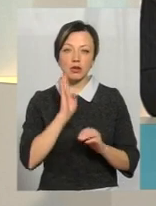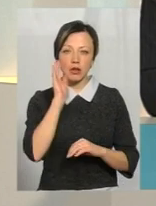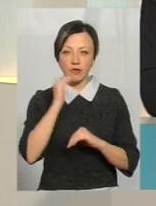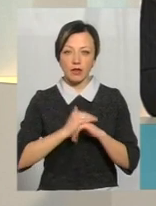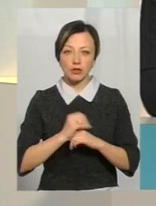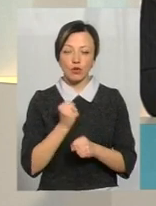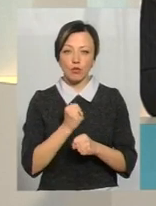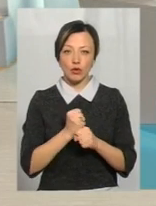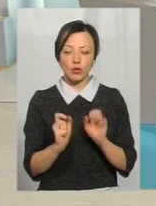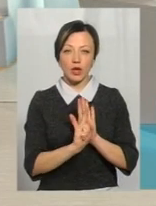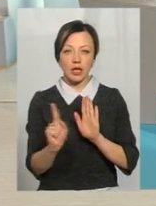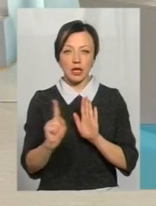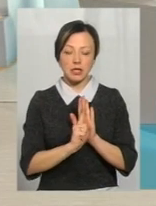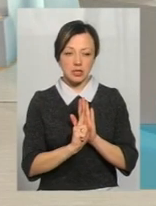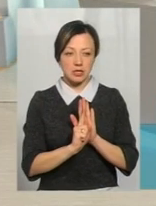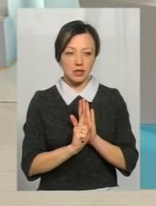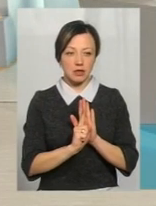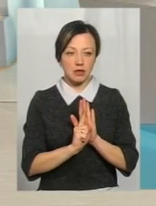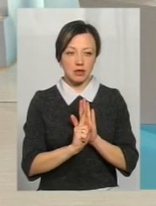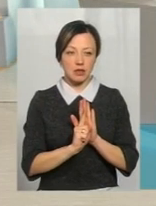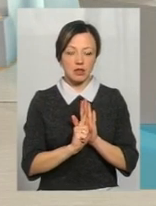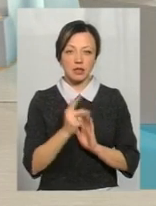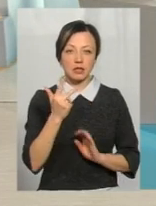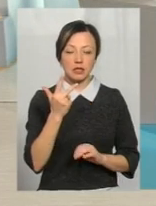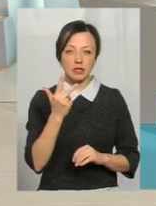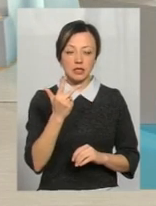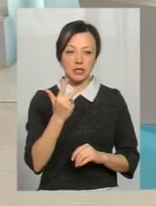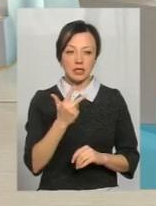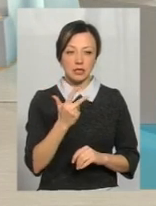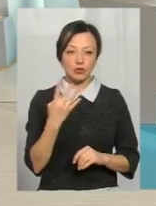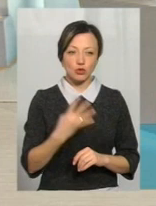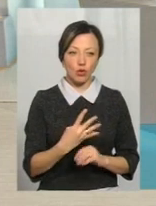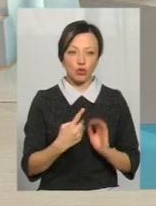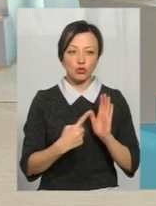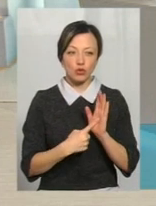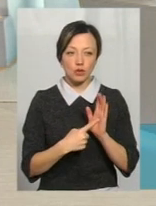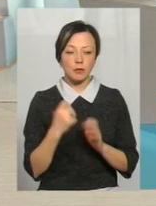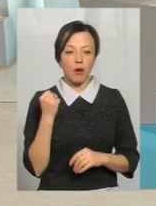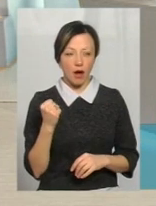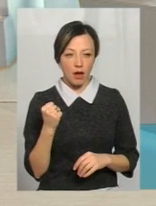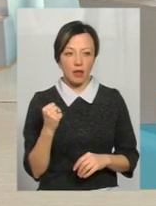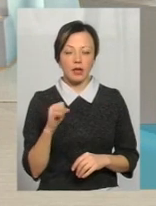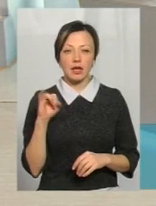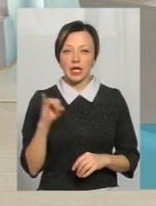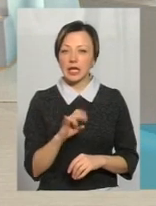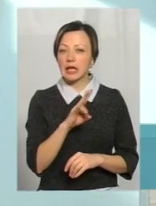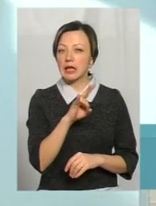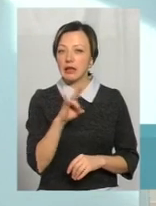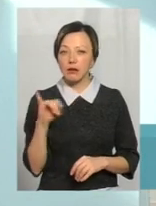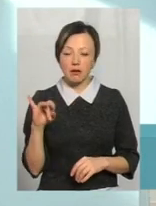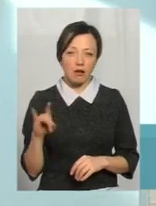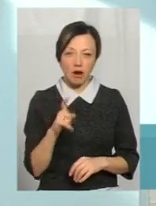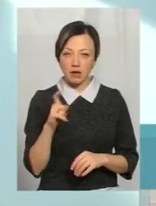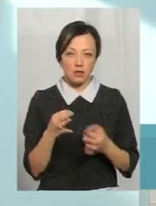на роботу вона їздить 40 шостів А. І ні одного разу